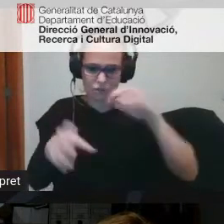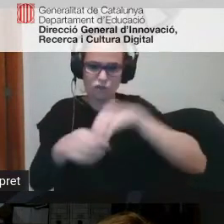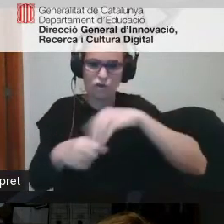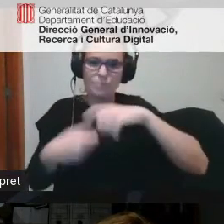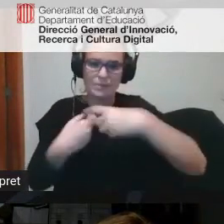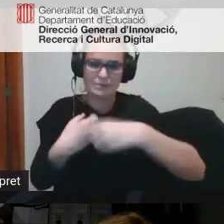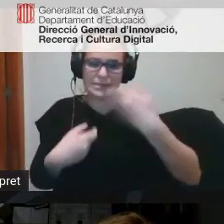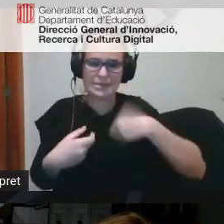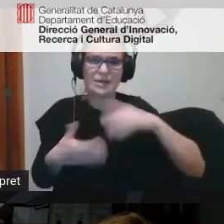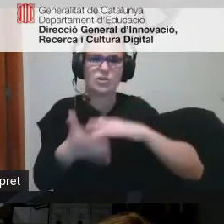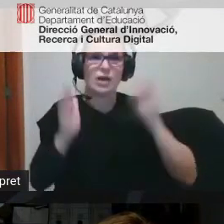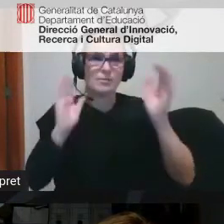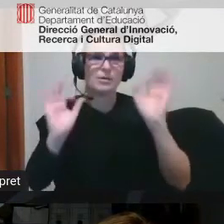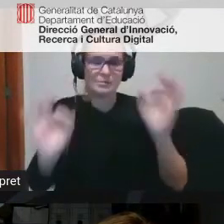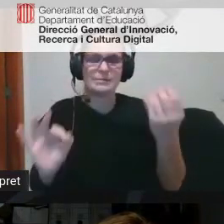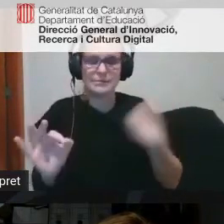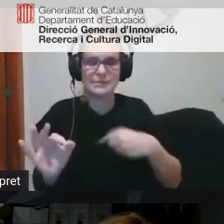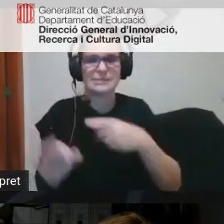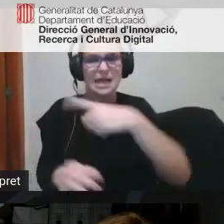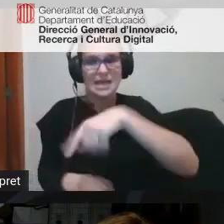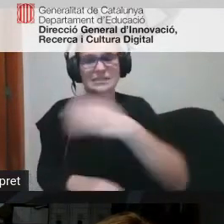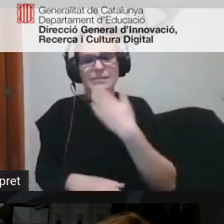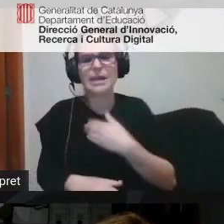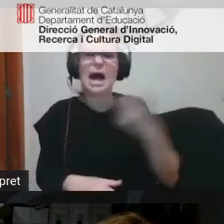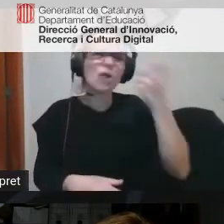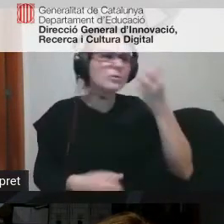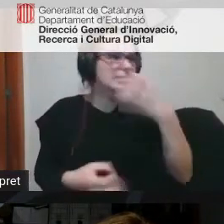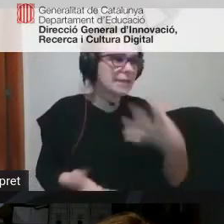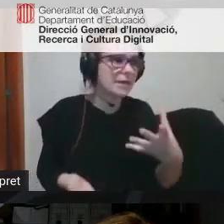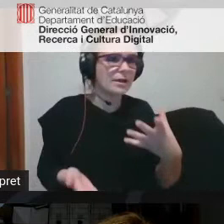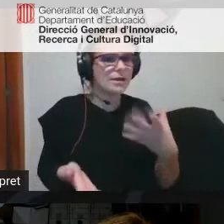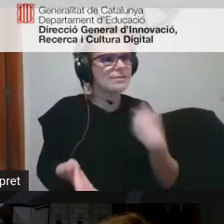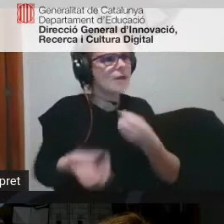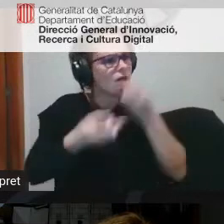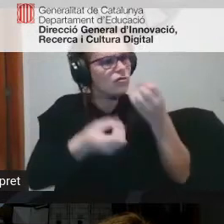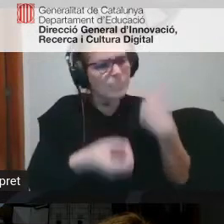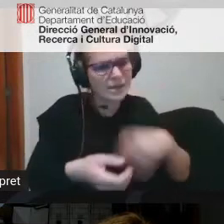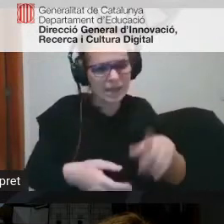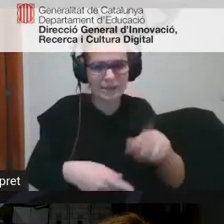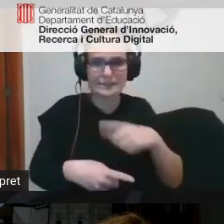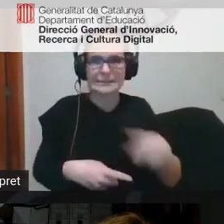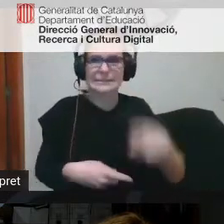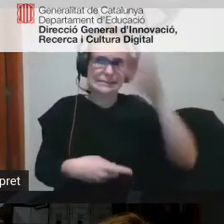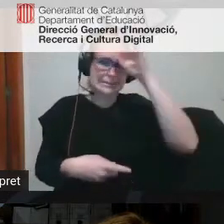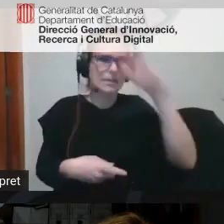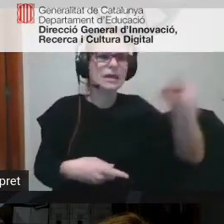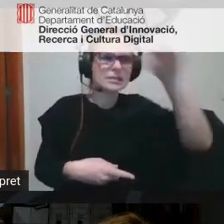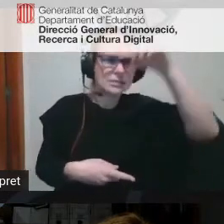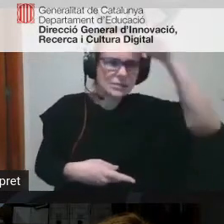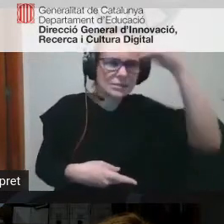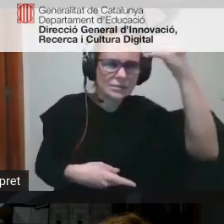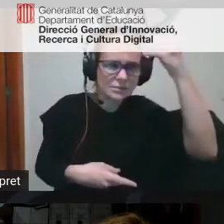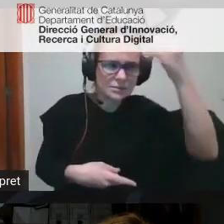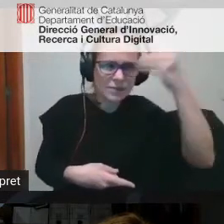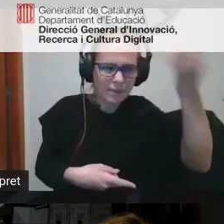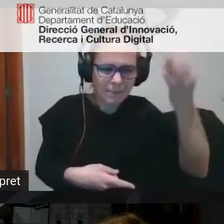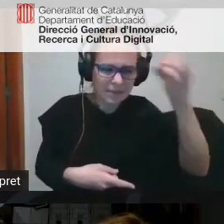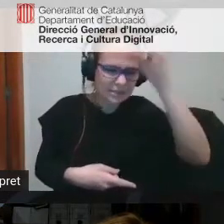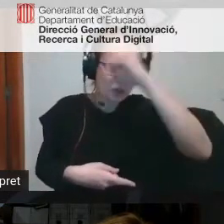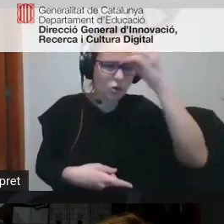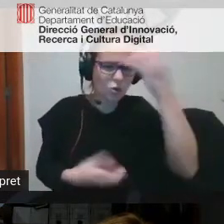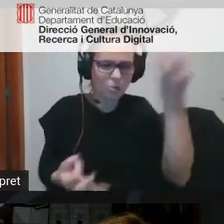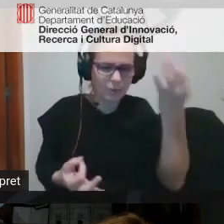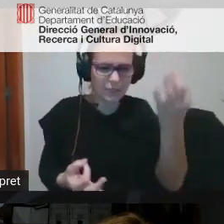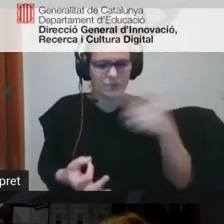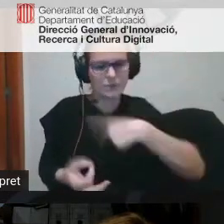aquells moments sí que et demanen i els alumnes i n'has d'informar als alumnes i ells que en pensen i sí que de tant en tant hem creat alguna